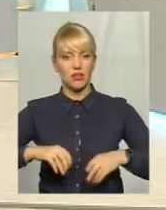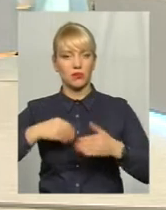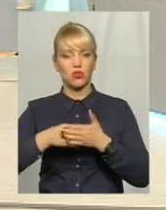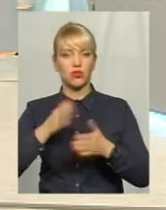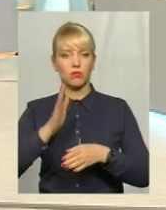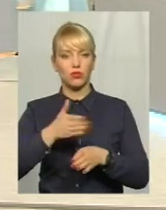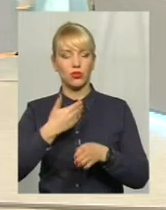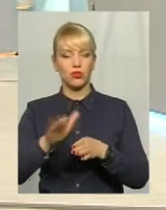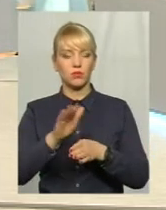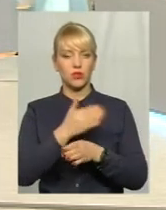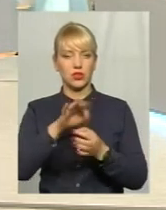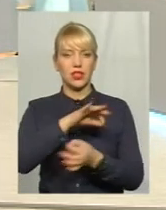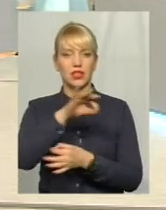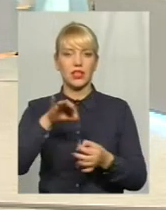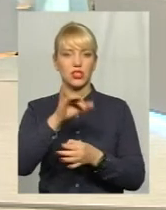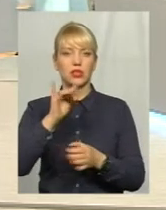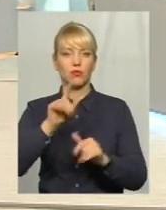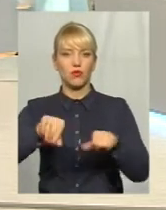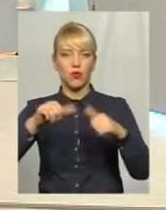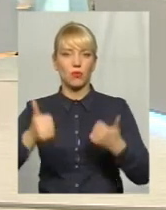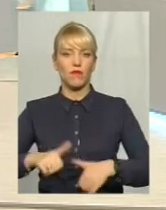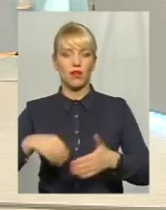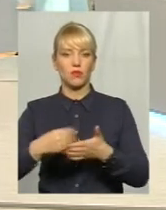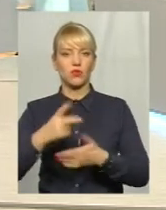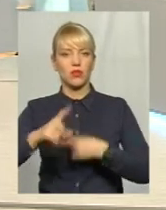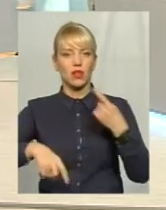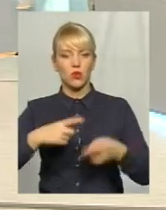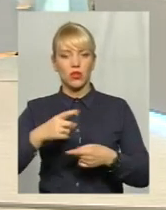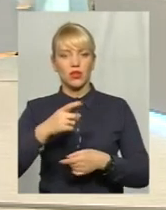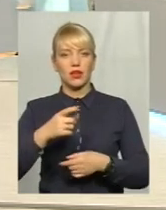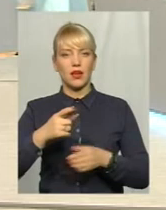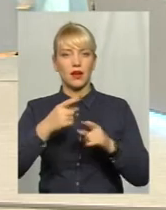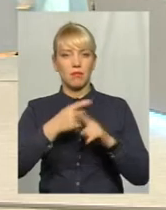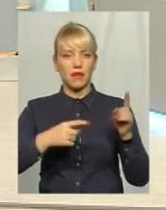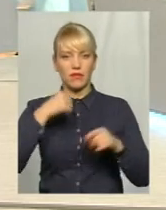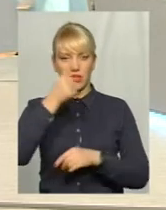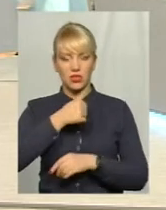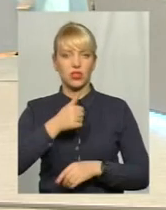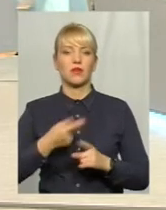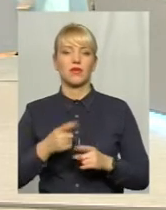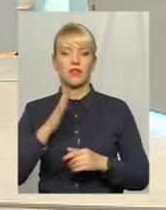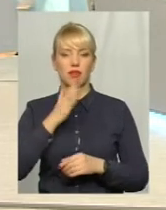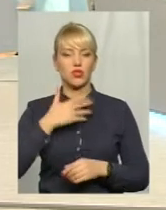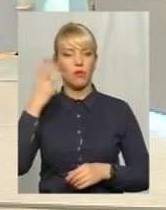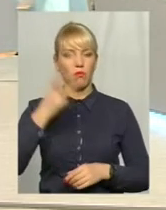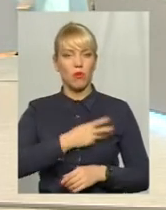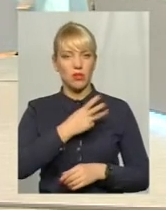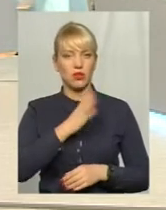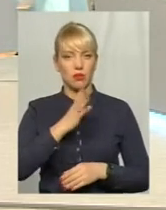вишків і формування бюджету на друге півріччя. Можливо, наші побажання все-таки будуть враховані.